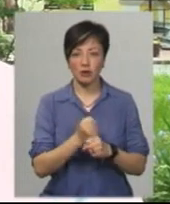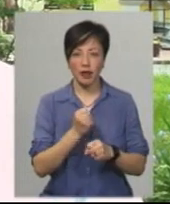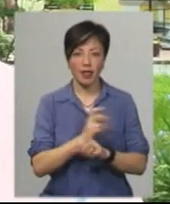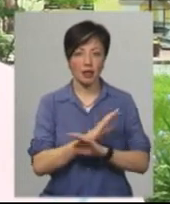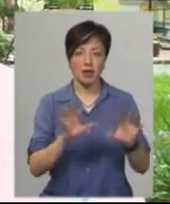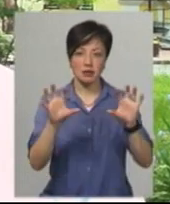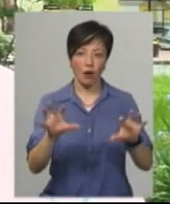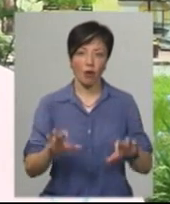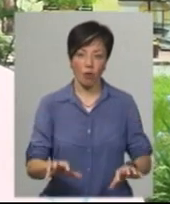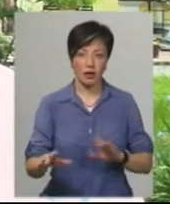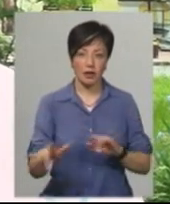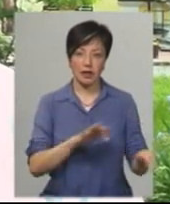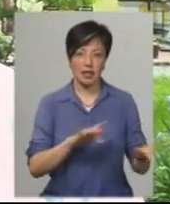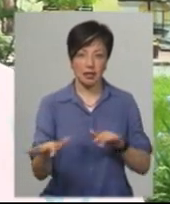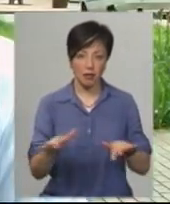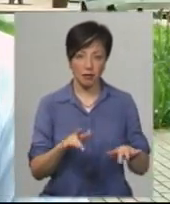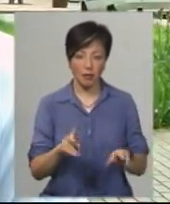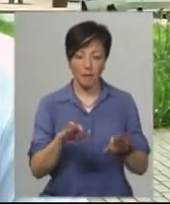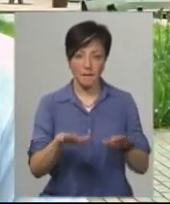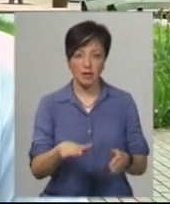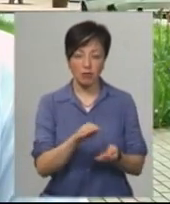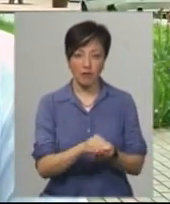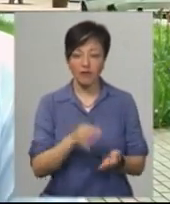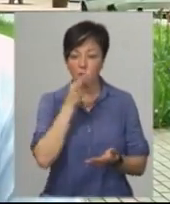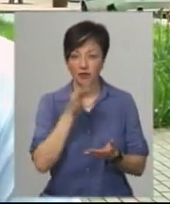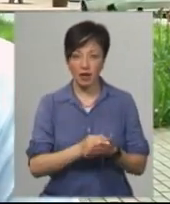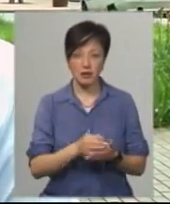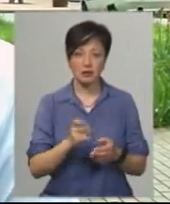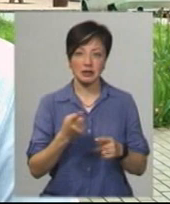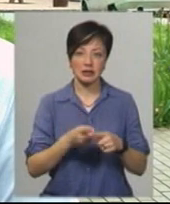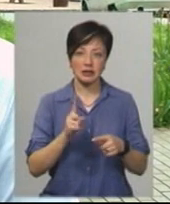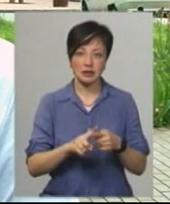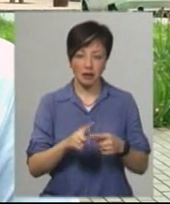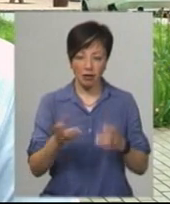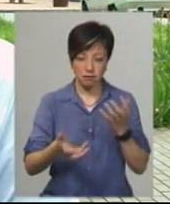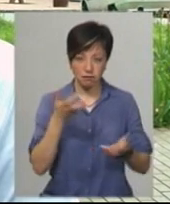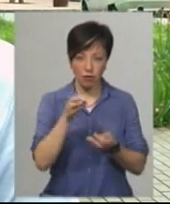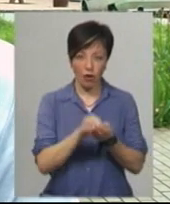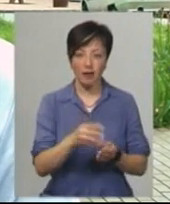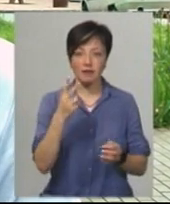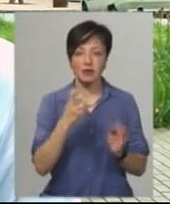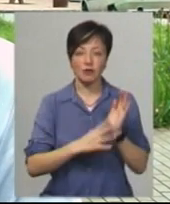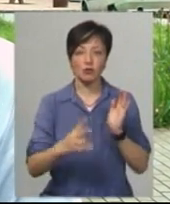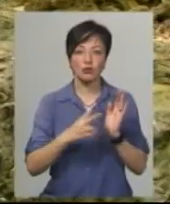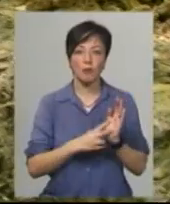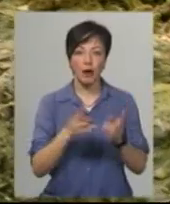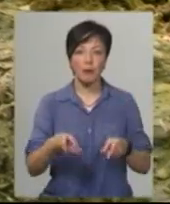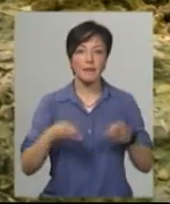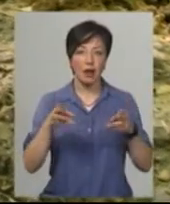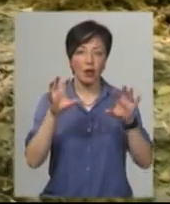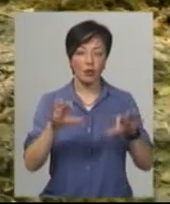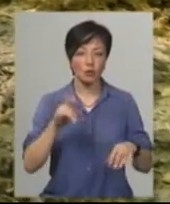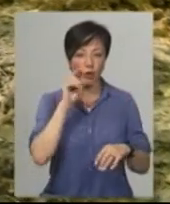незаконні дії і щодо місць поховання. Відповідальність за наругу над могилою передбачена статтєю 297 Кримінального кодексу України.